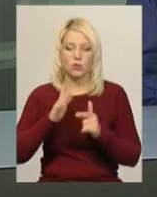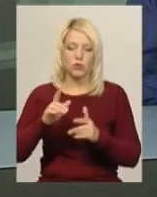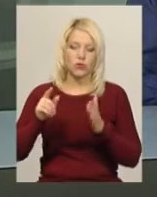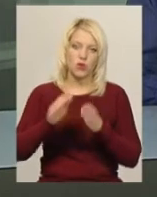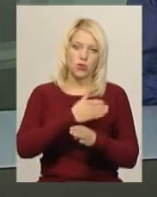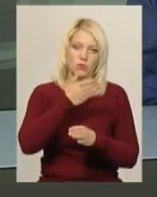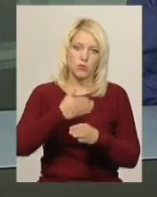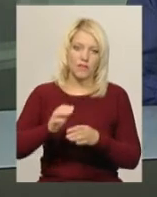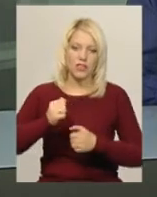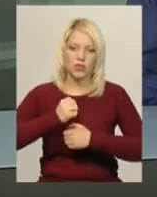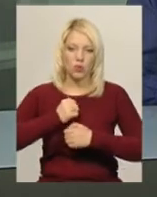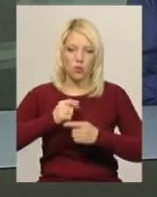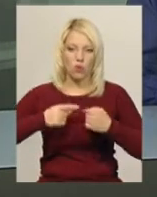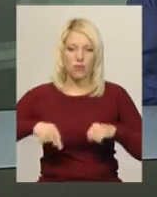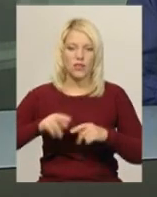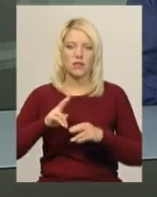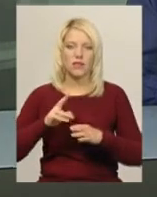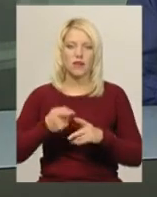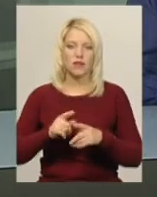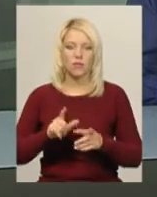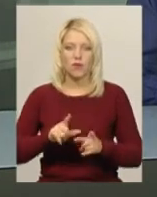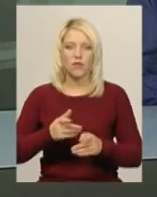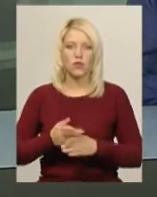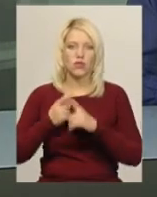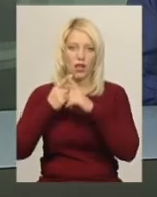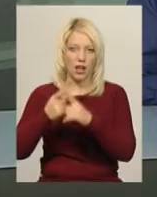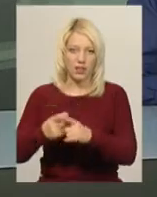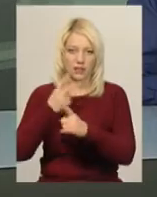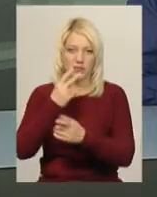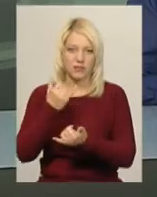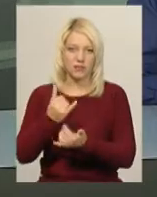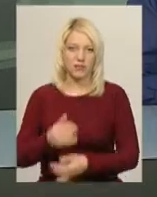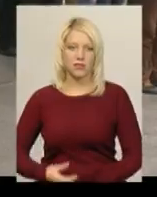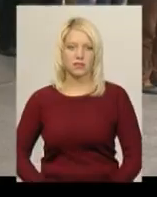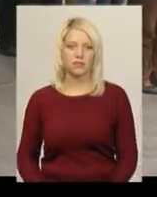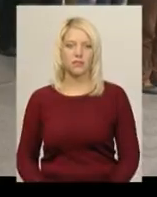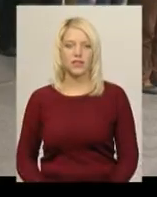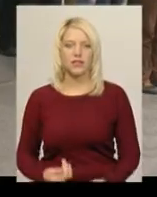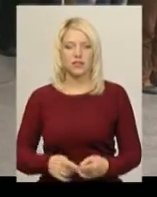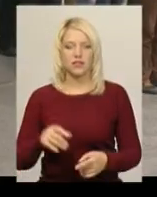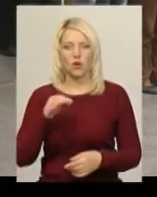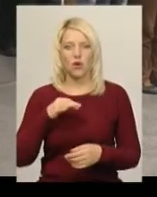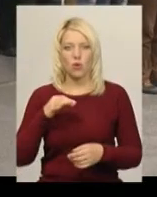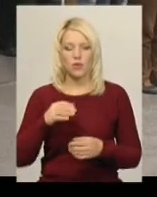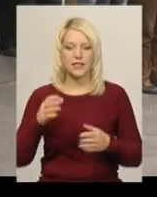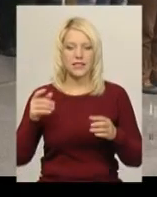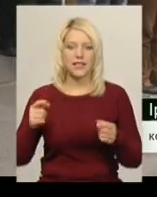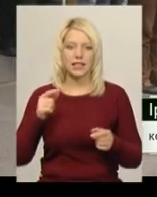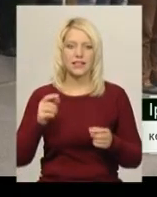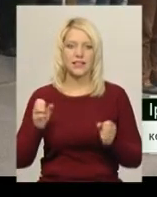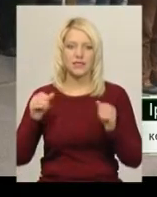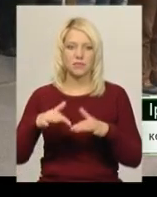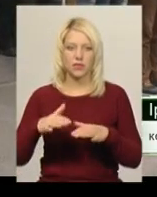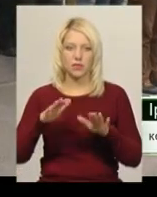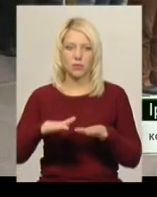Як проважали до армії першу групу призовників, розкаже моя колега Ірина Хижа. Це обласний збірний пункт призовників, яких